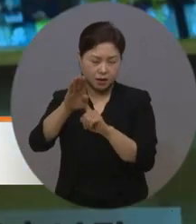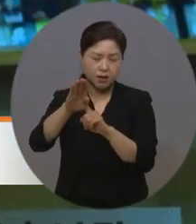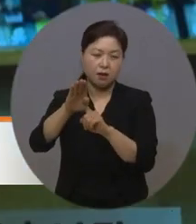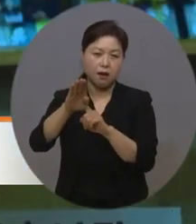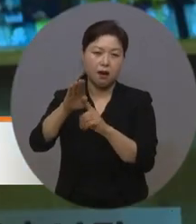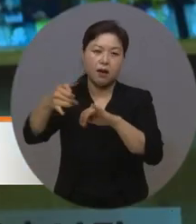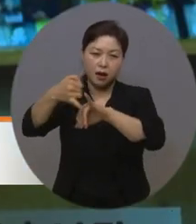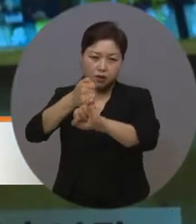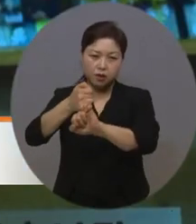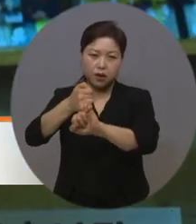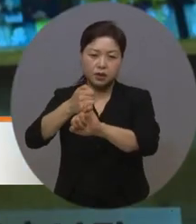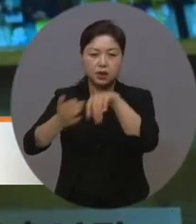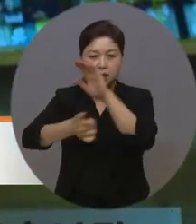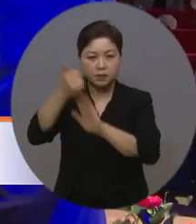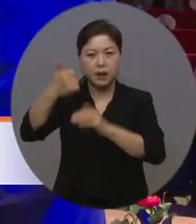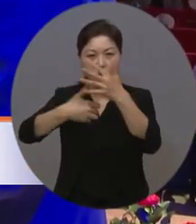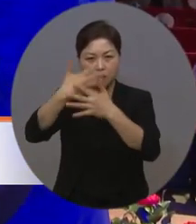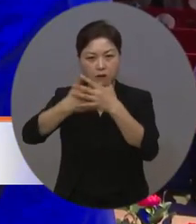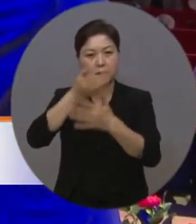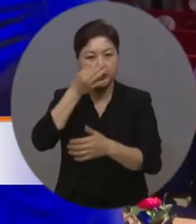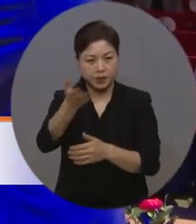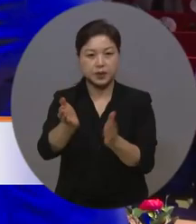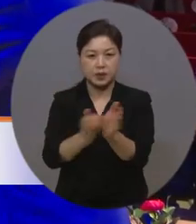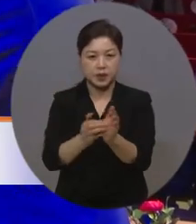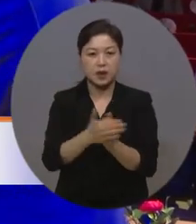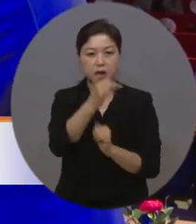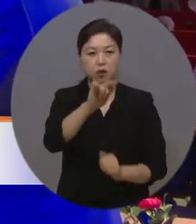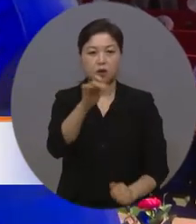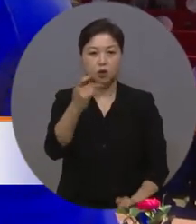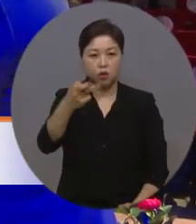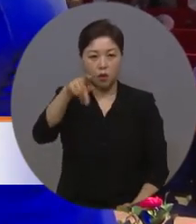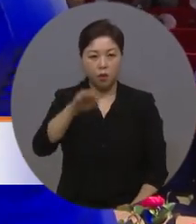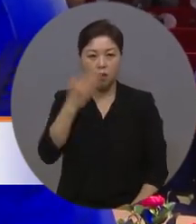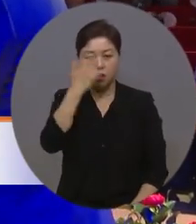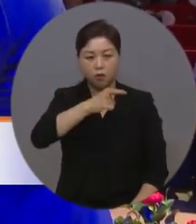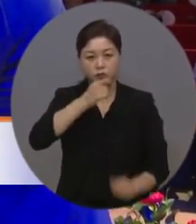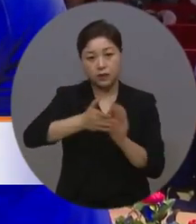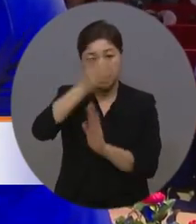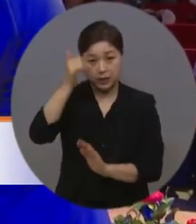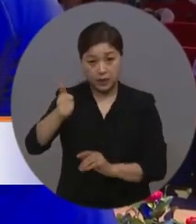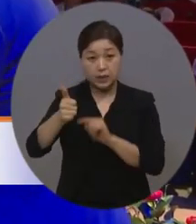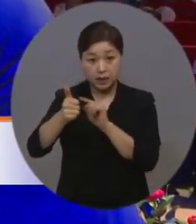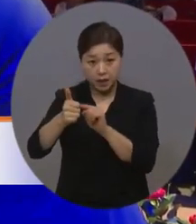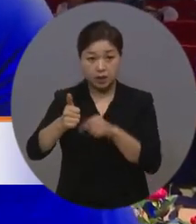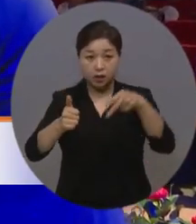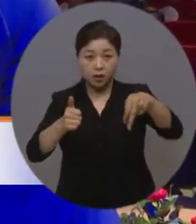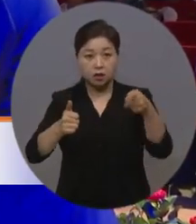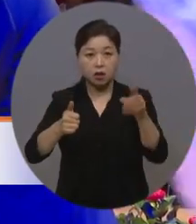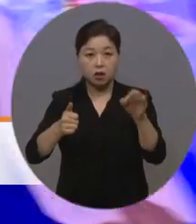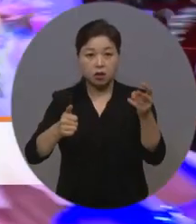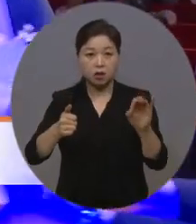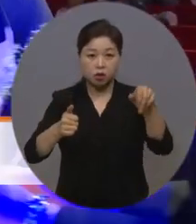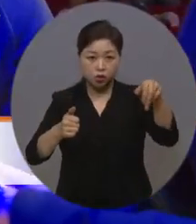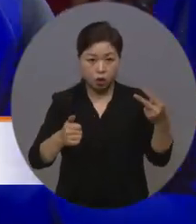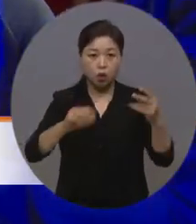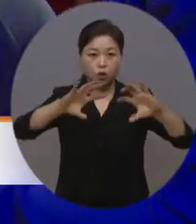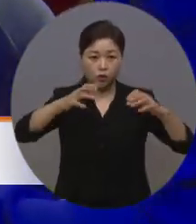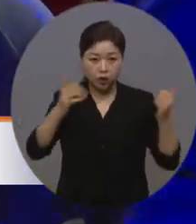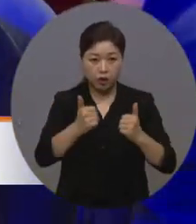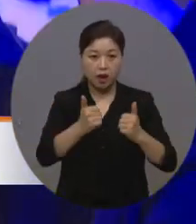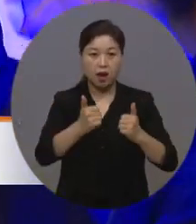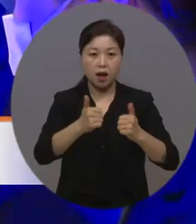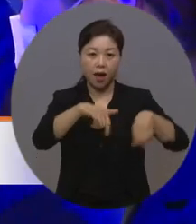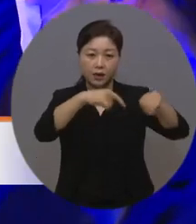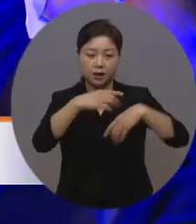영상순으로 열렸습니다. 특히 권호봉 여수시장은 이 자리에서 서영교 국회 행정안전위원장에게